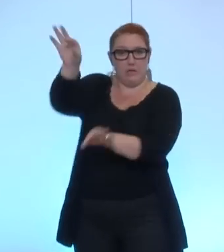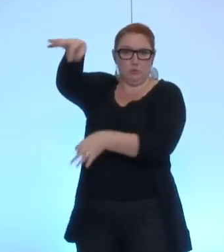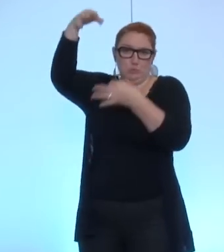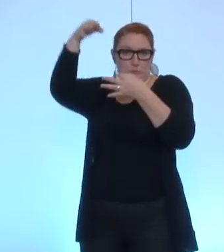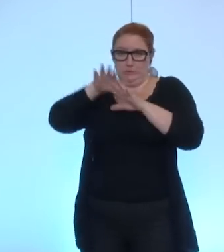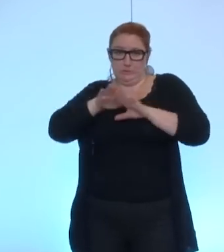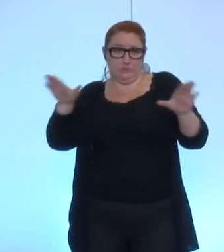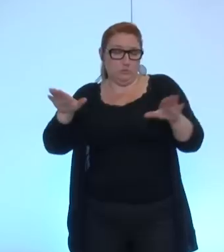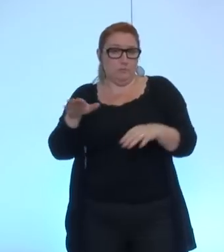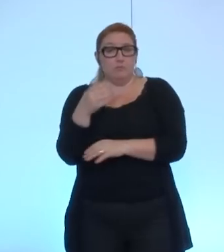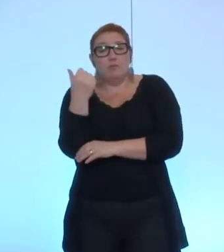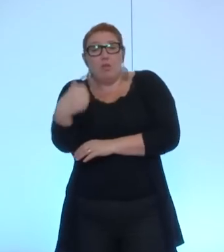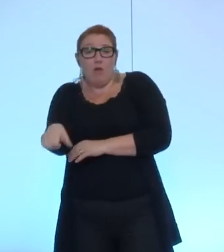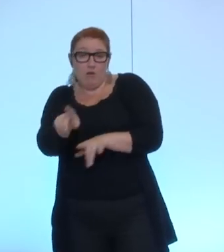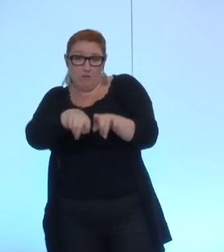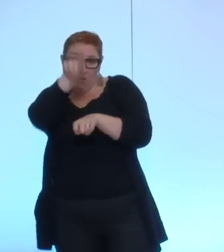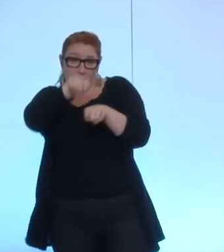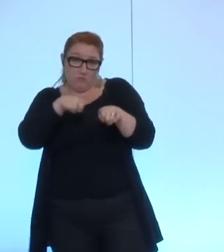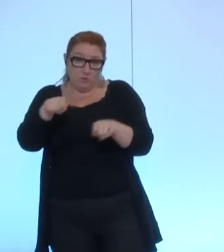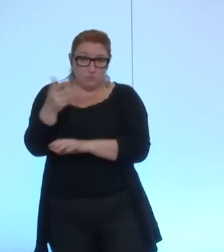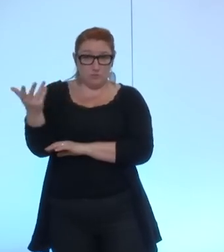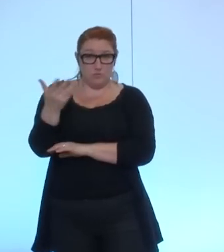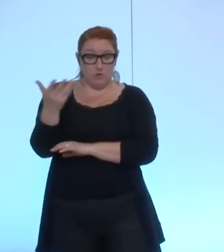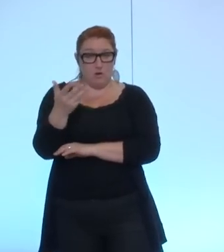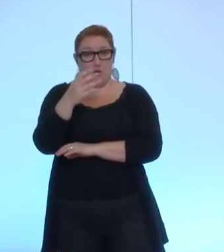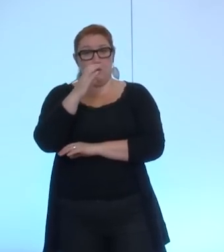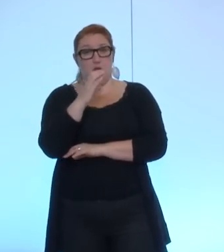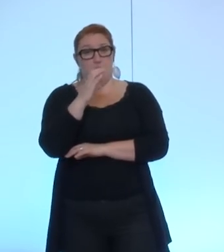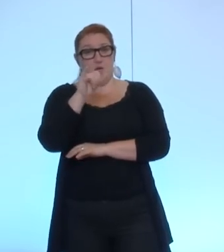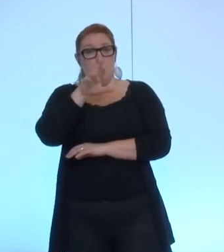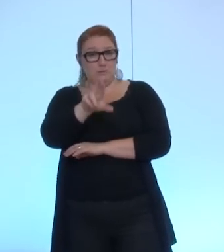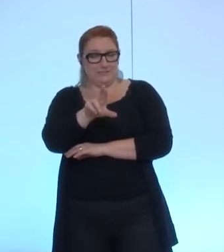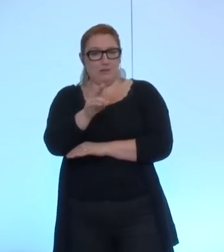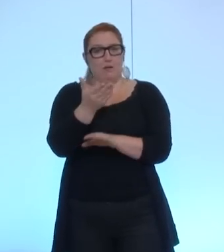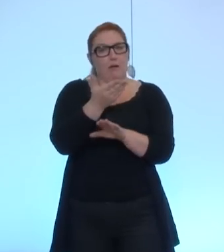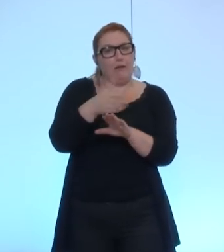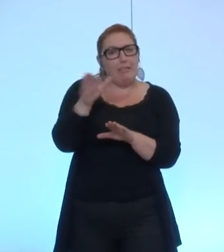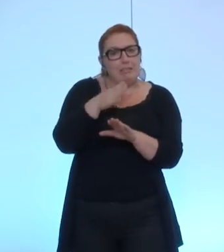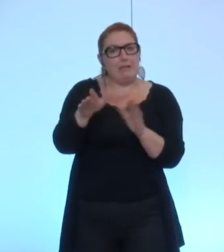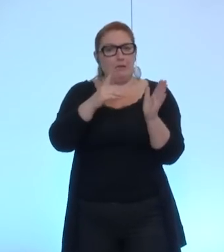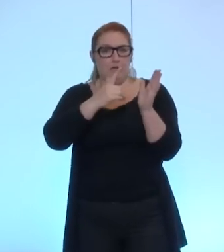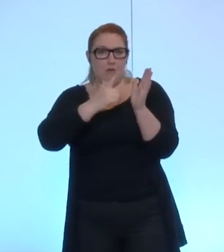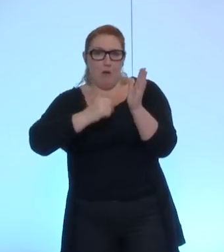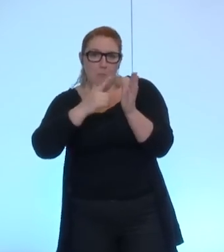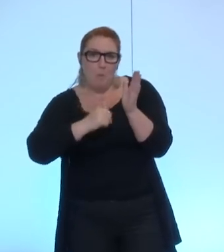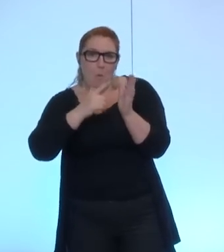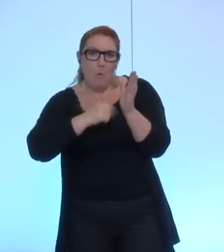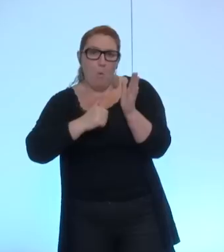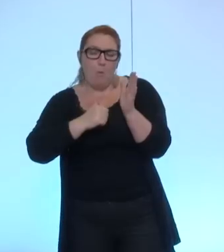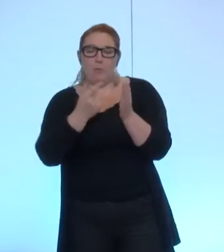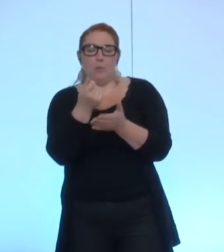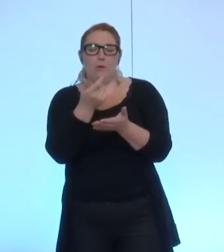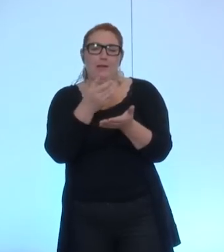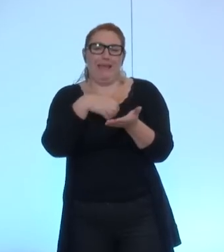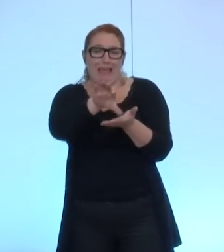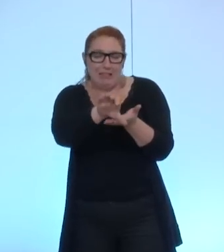tout cas, le seul élément qui a fait l'objet d'une évaluation, ça a été le CIR, le Crédit Impôt Recherche qui a été évalué par la Cour des Comptes et qui a